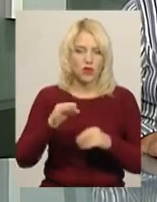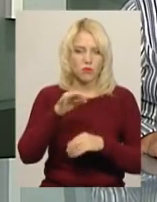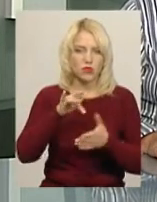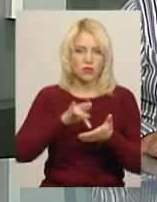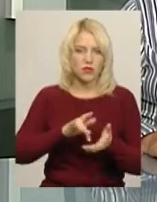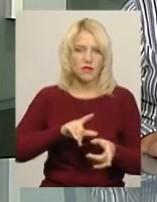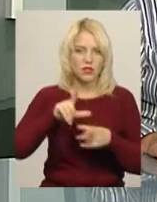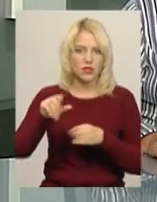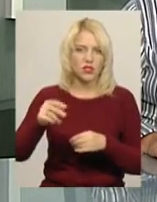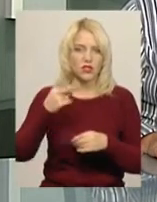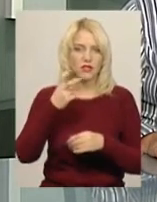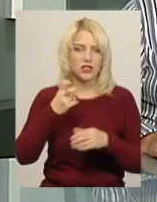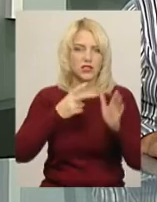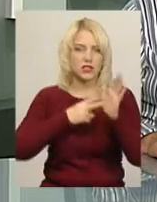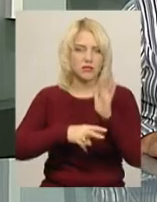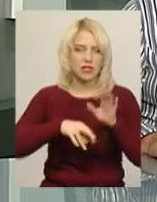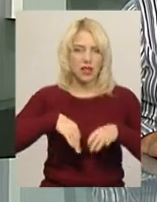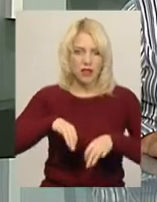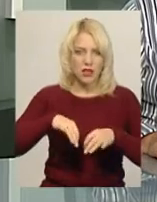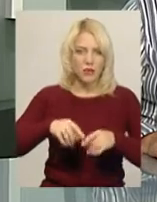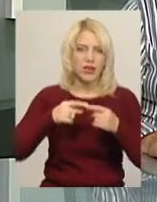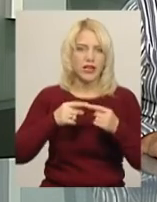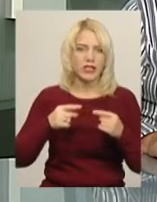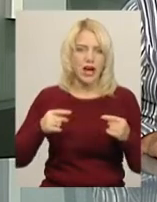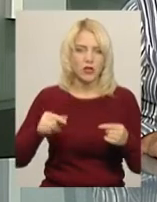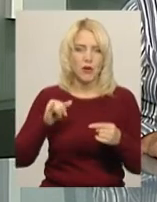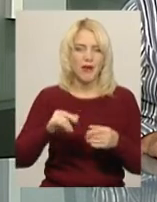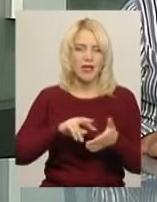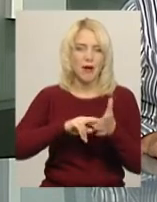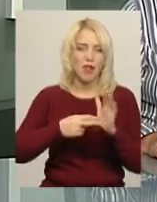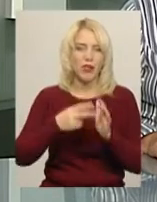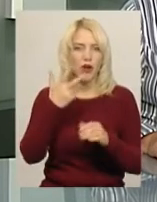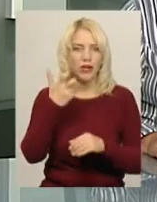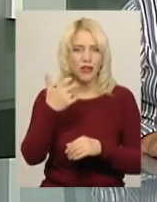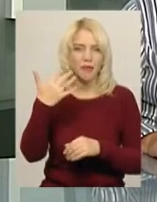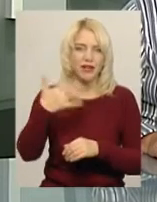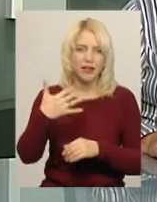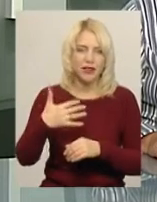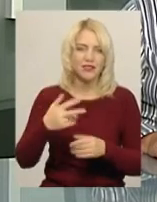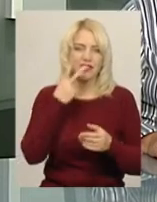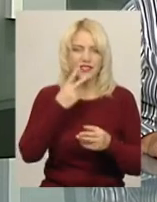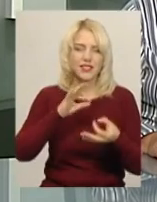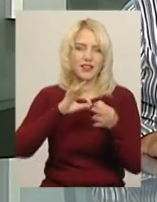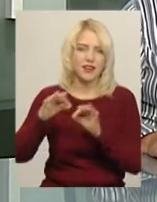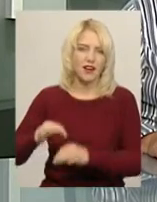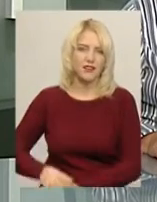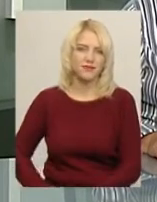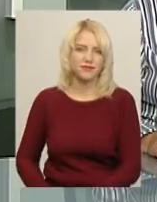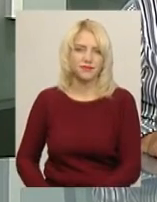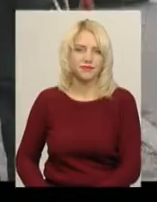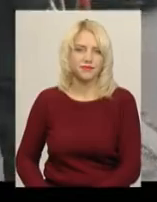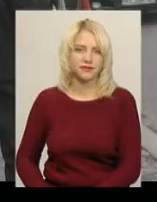виїжджає близько 270 транспортних засобів із запланованих 350. Деталі в сюжеті Анастасії Олексюк.